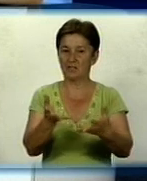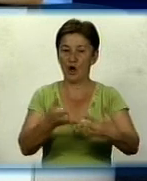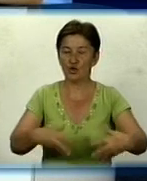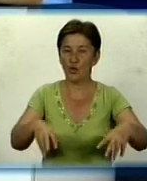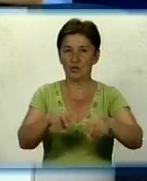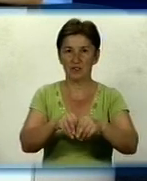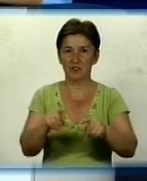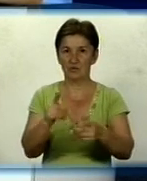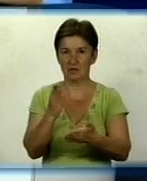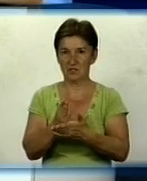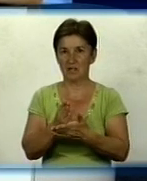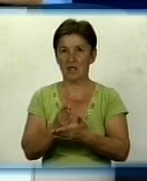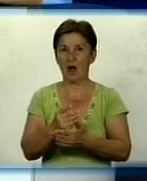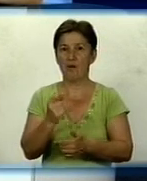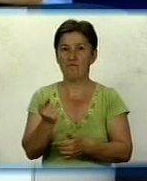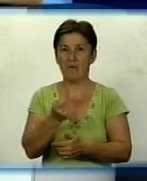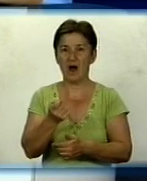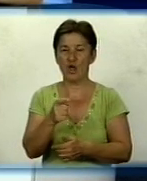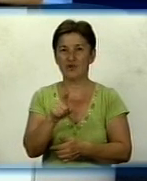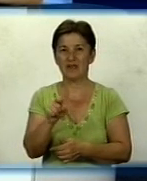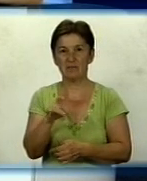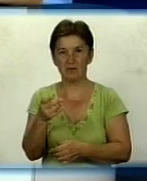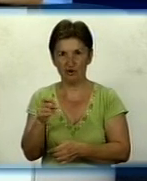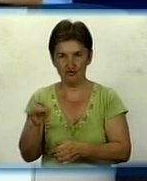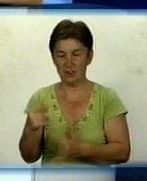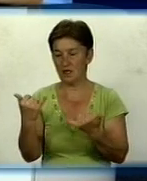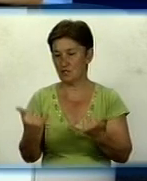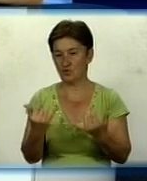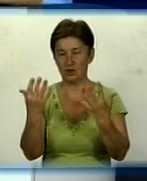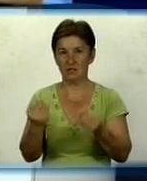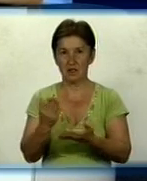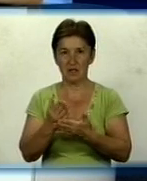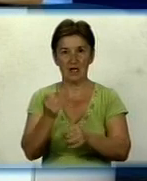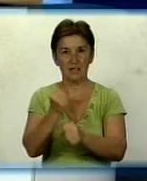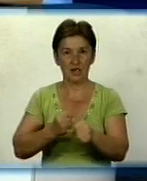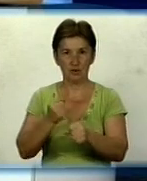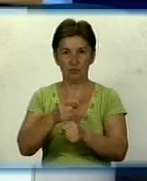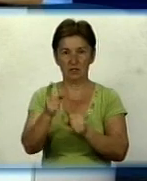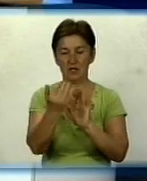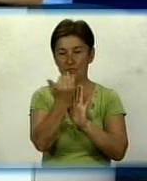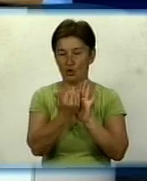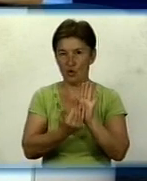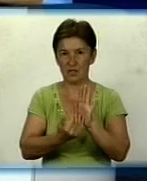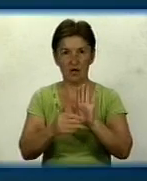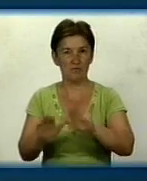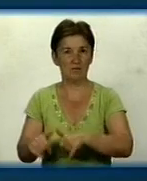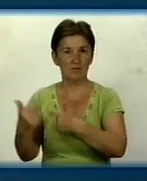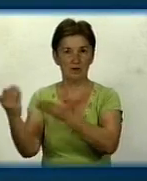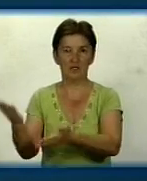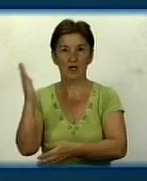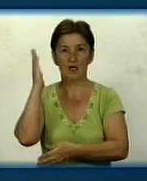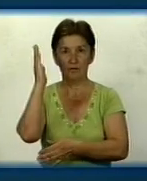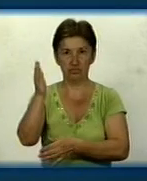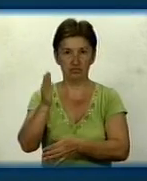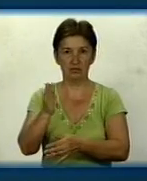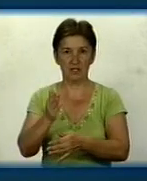має статус малозабезпеченої родини, є розроблена на сьогоднішній момент програма, передана вона в обласну раду, буде розгляд